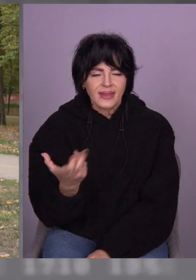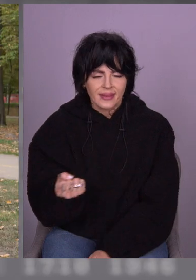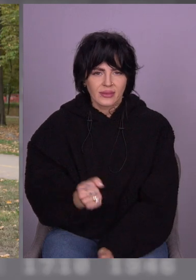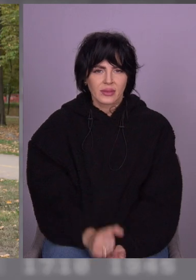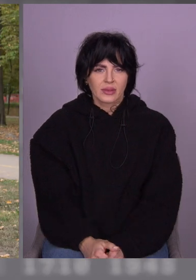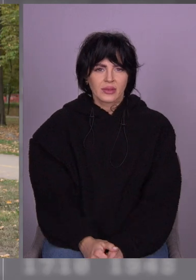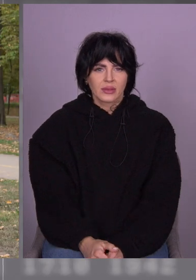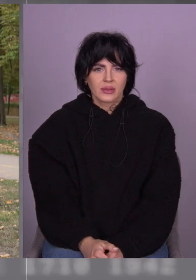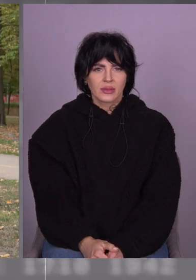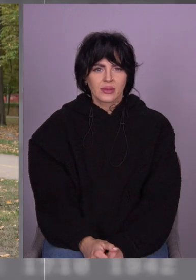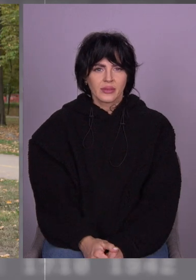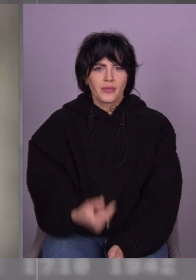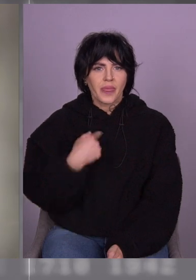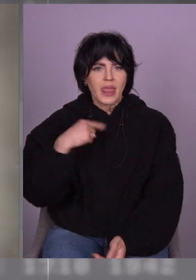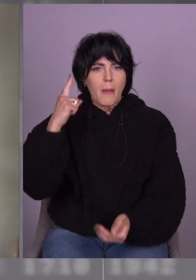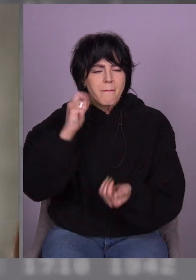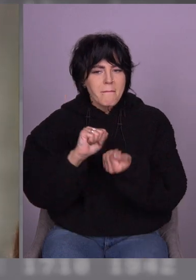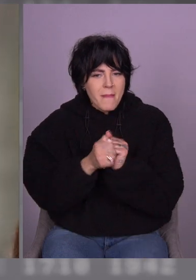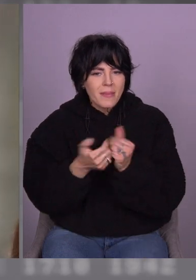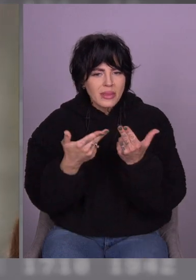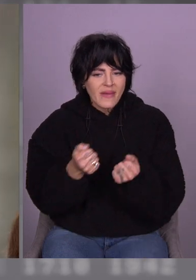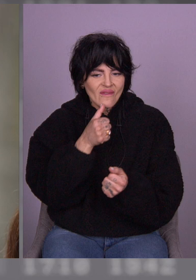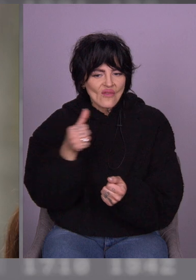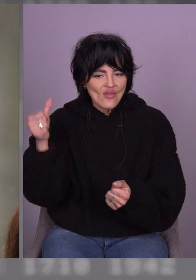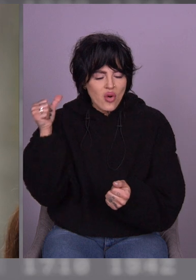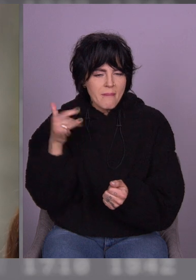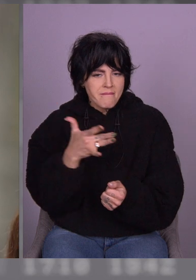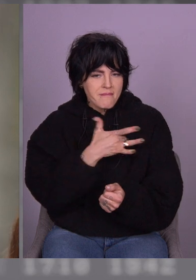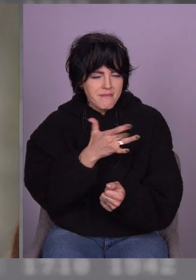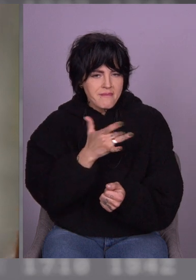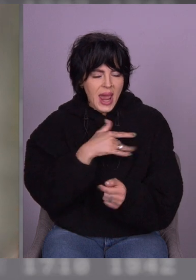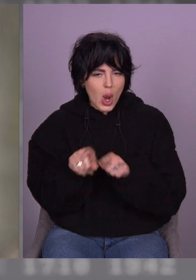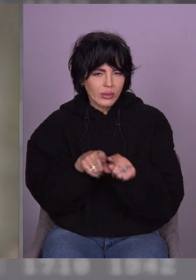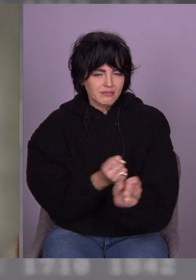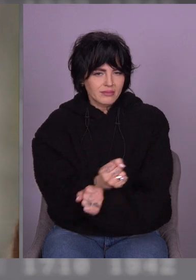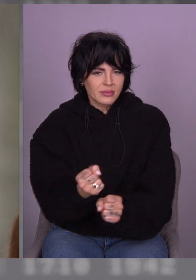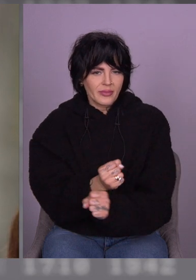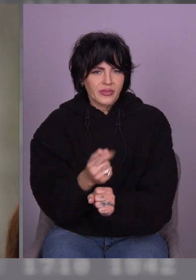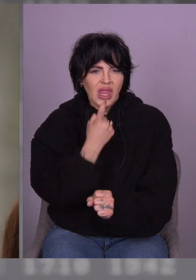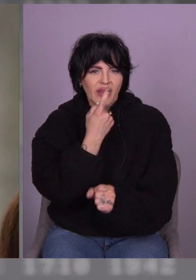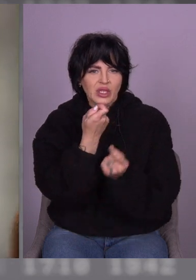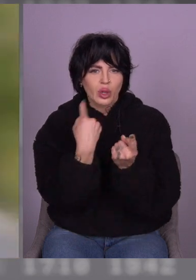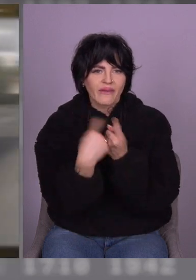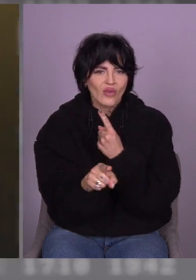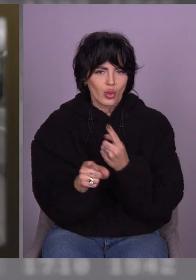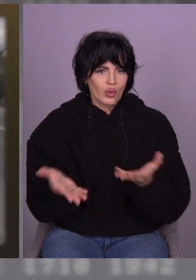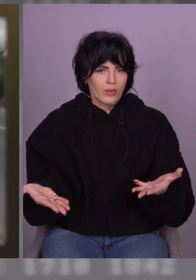Я пам'ятаю цьогорічний вкус, а то минулорічні. Вони були чути іншого привкусу.